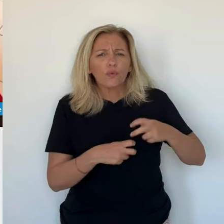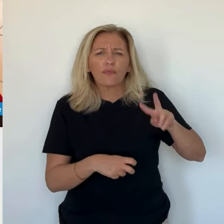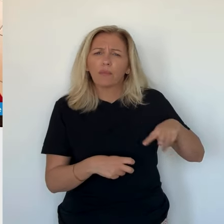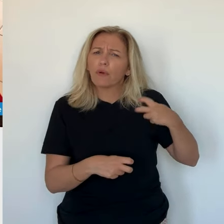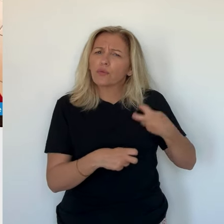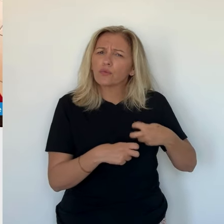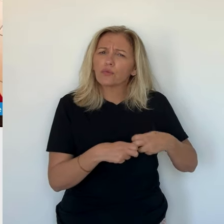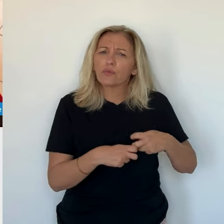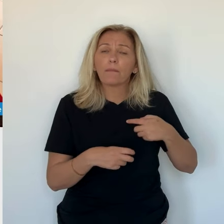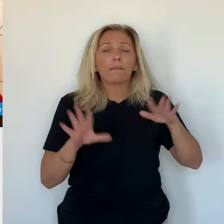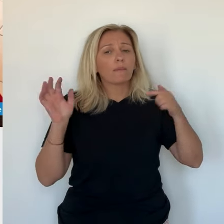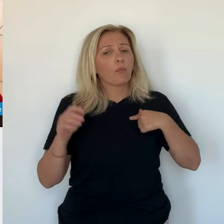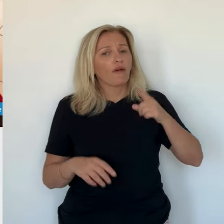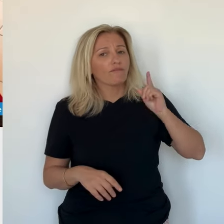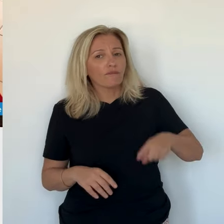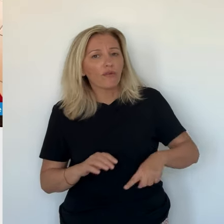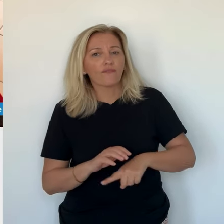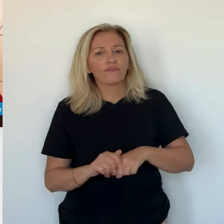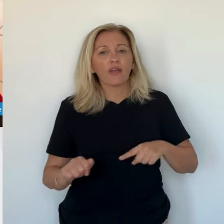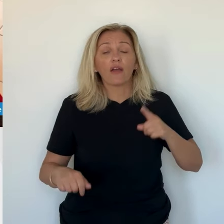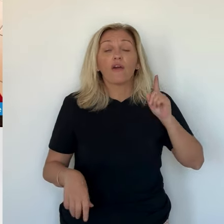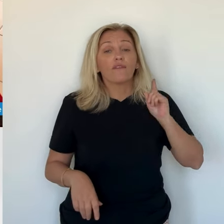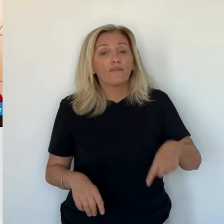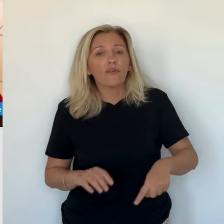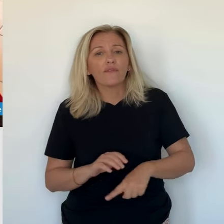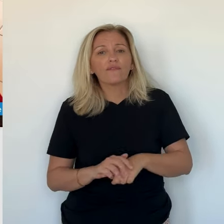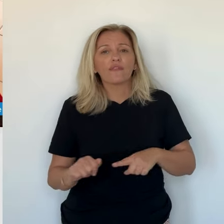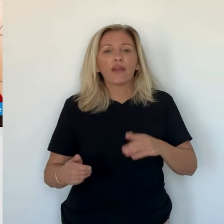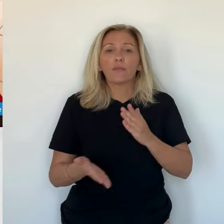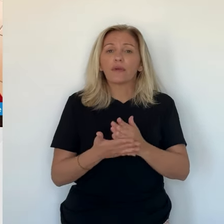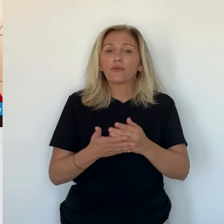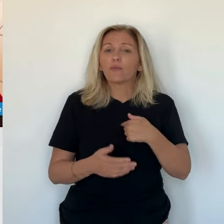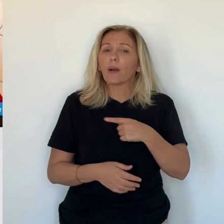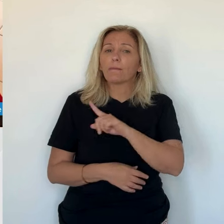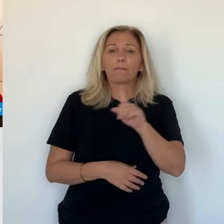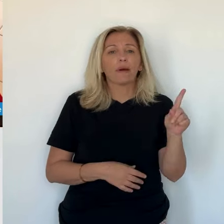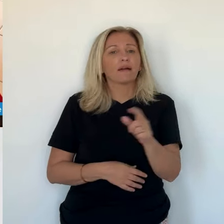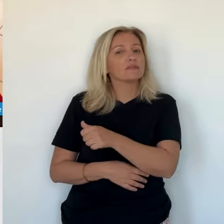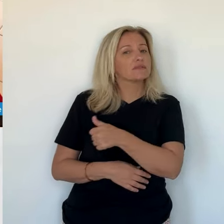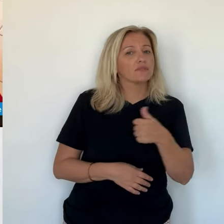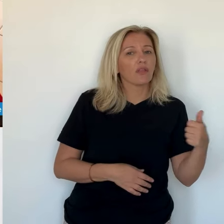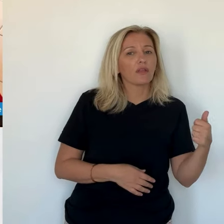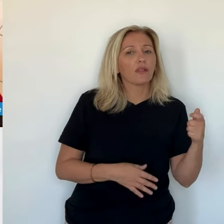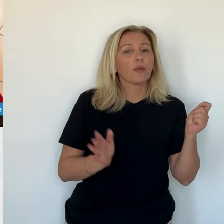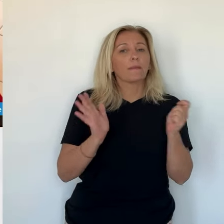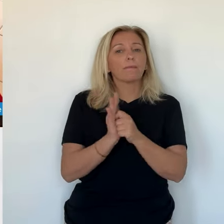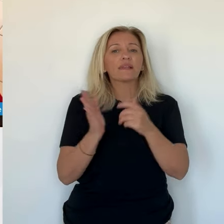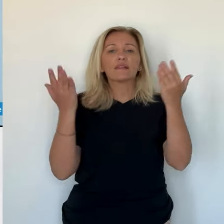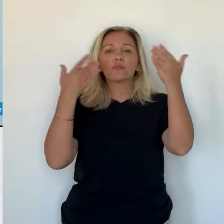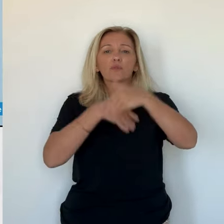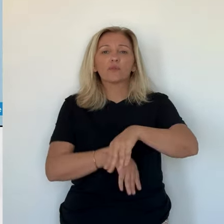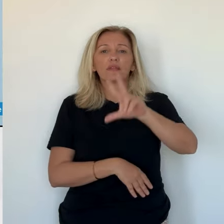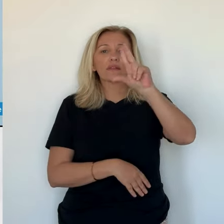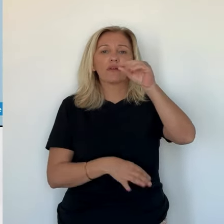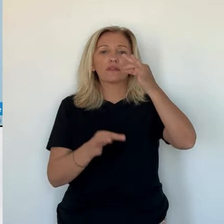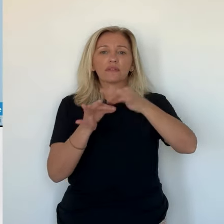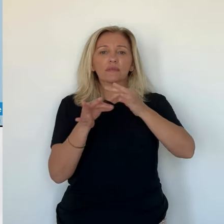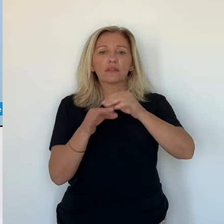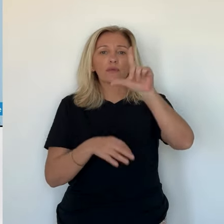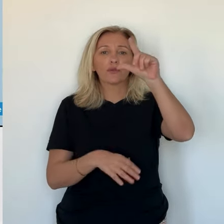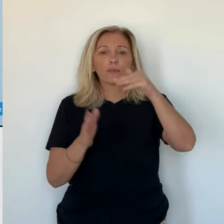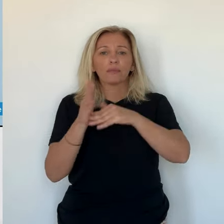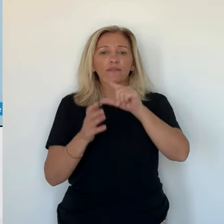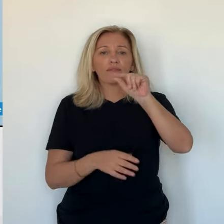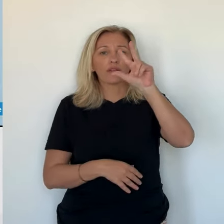C'est douloureux, mais il faut le faire. Il faut le faire parce que je ne pas tout seul. Dans la nuit du 30